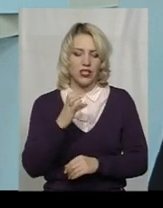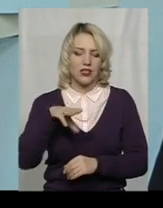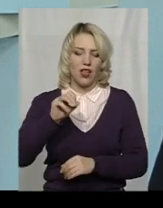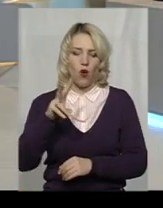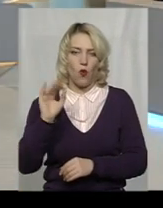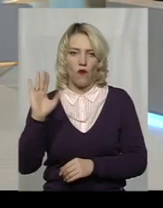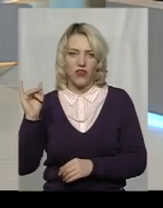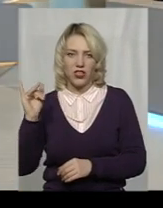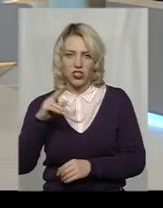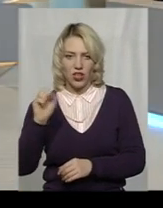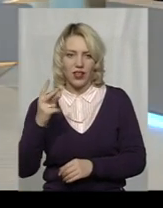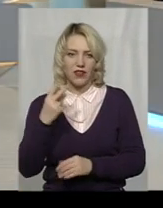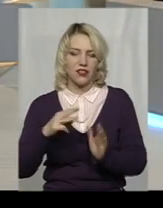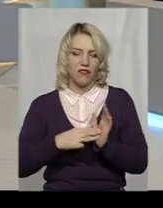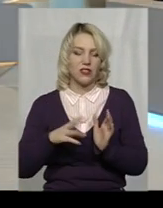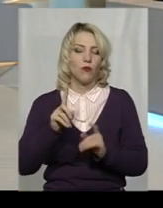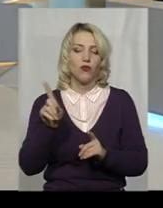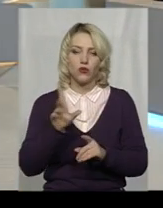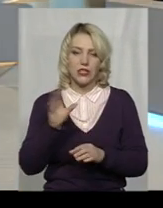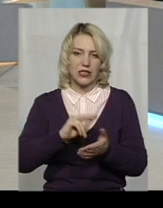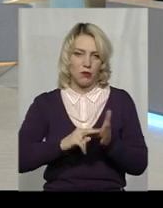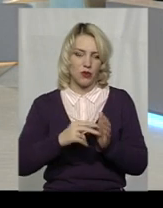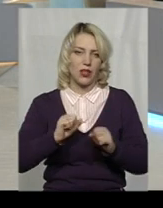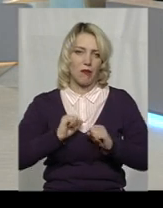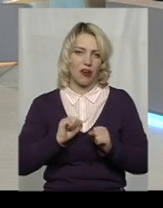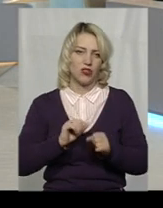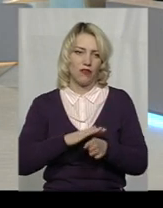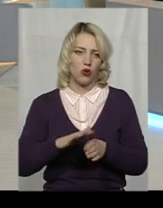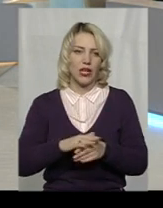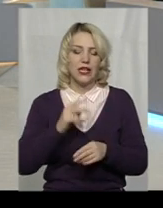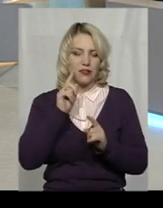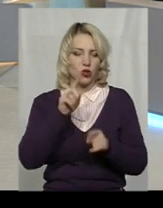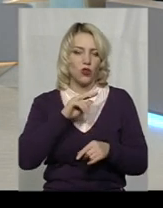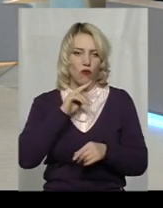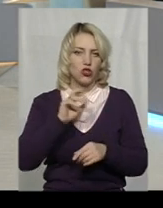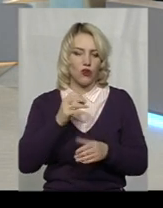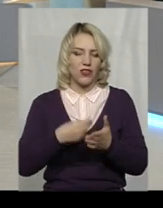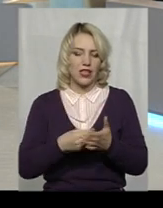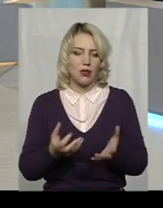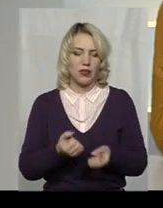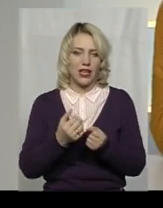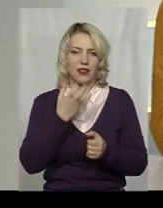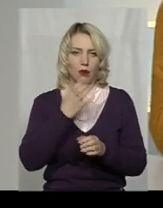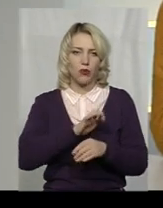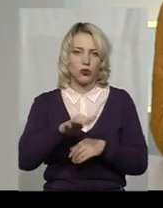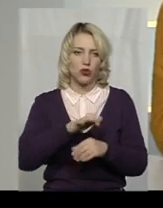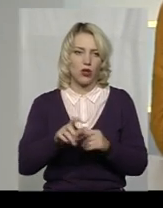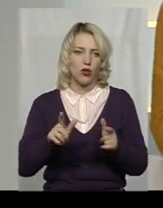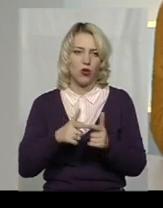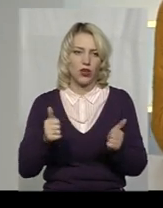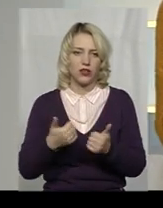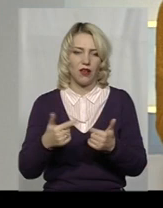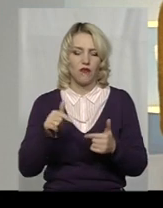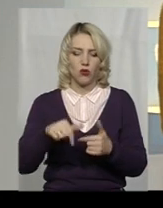тобто все, що заплановано, ми намагаємося виконувати. Звернула увагу, що фінансова підтримка теплопостачальних організацій цього року